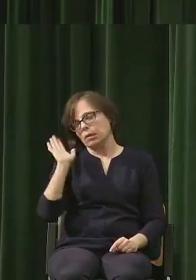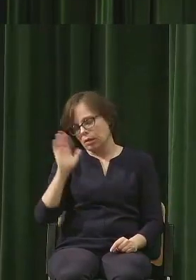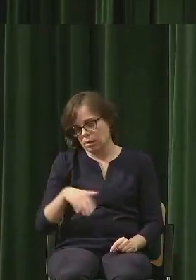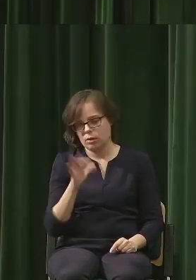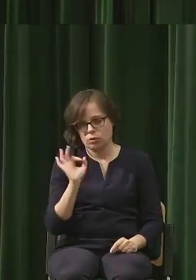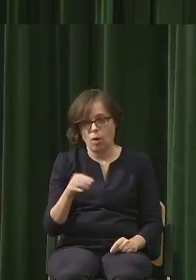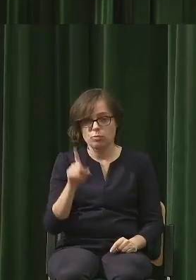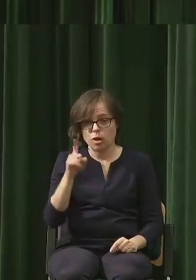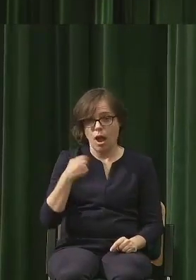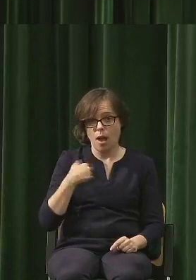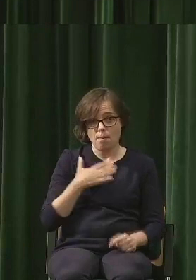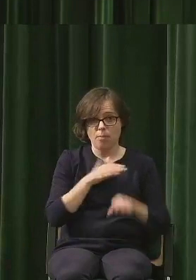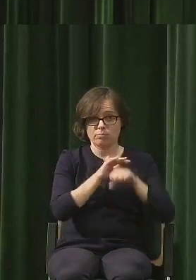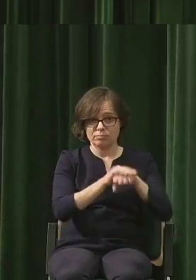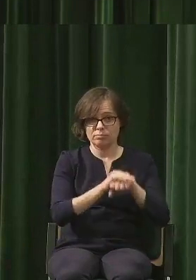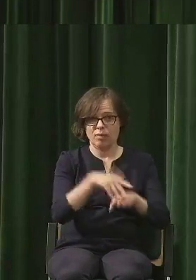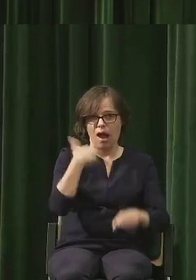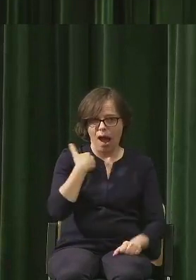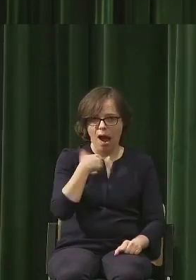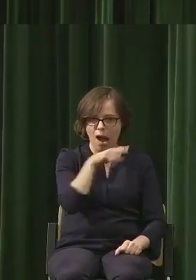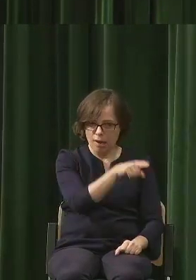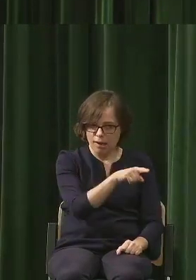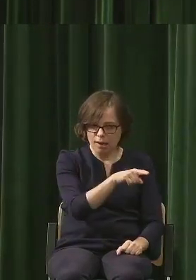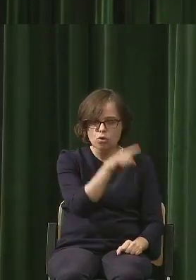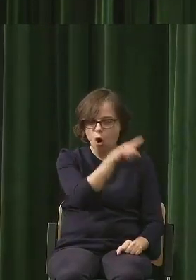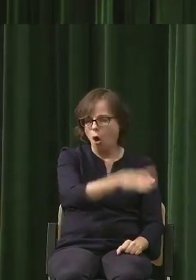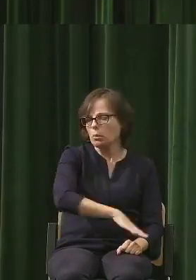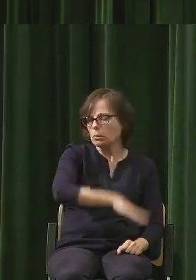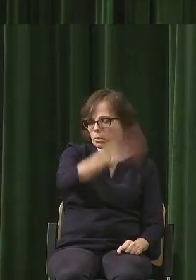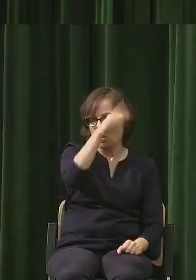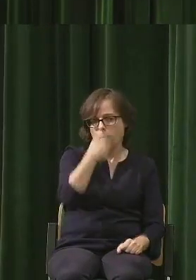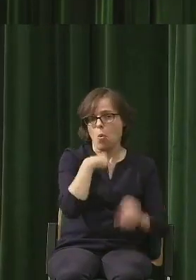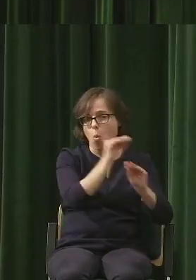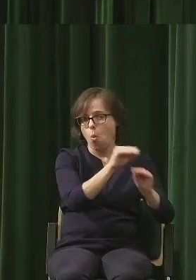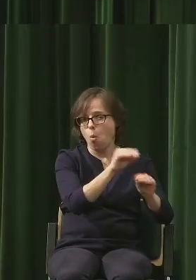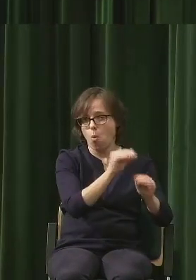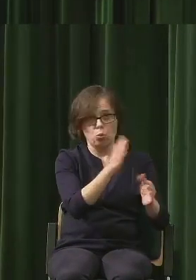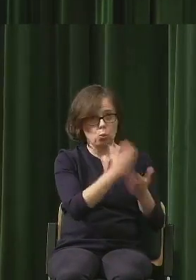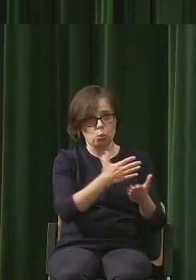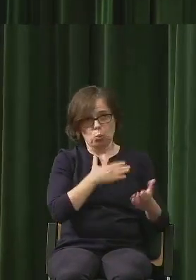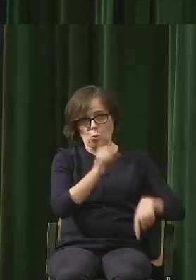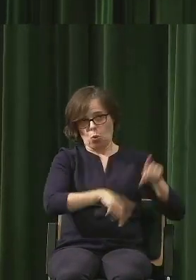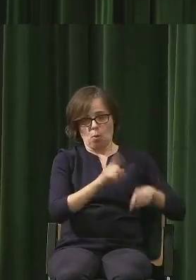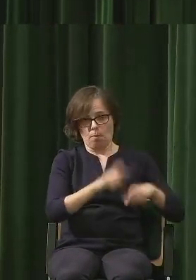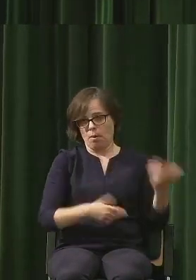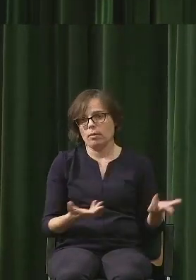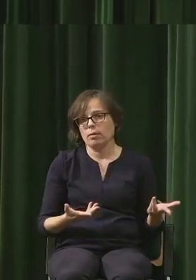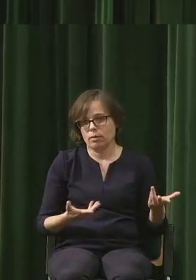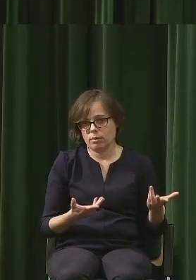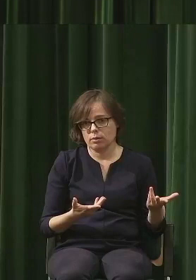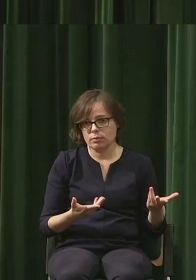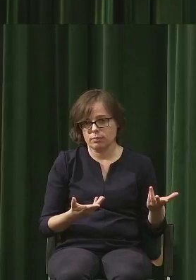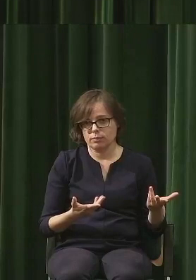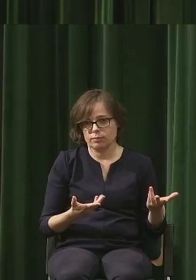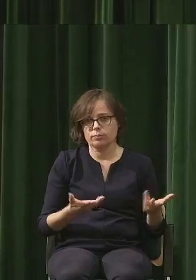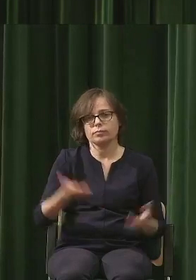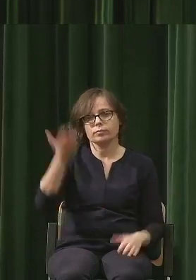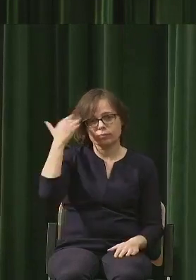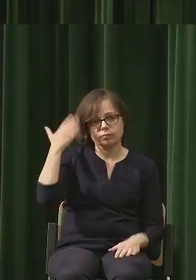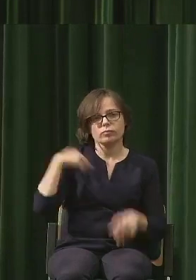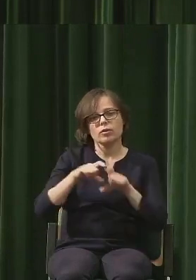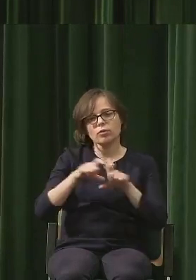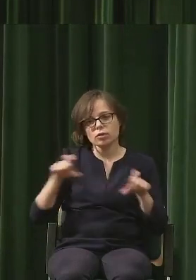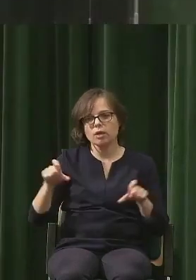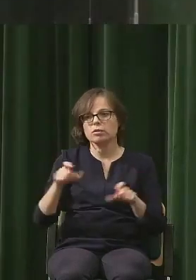byli, oczywiście tam mieli wpajane, to wpajane. I to było zabawne, bo w czasach, kiedy śmieci w Polsce były, można było